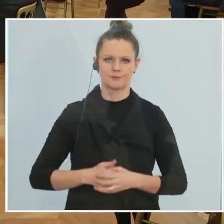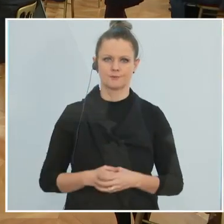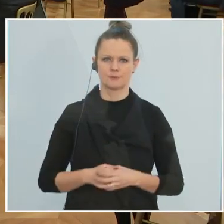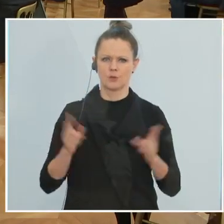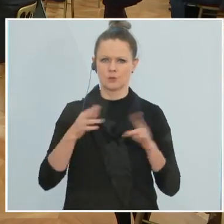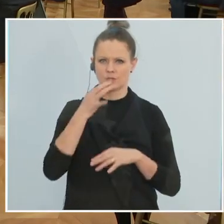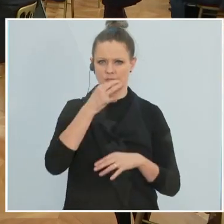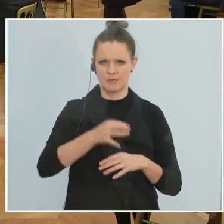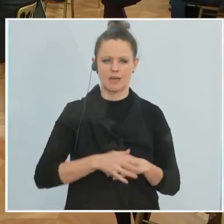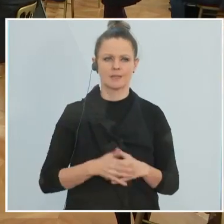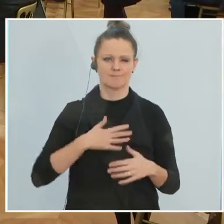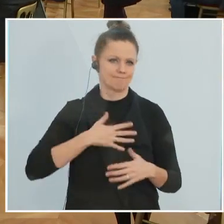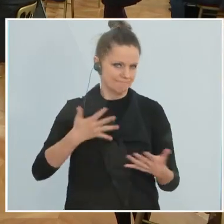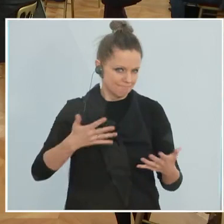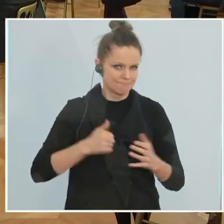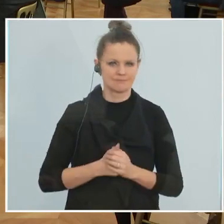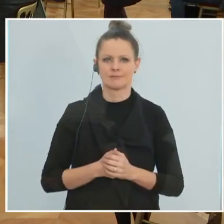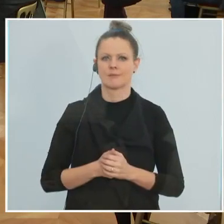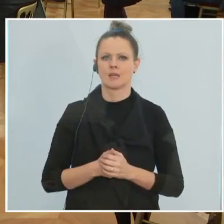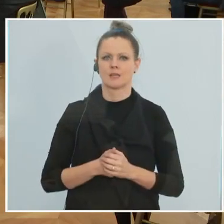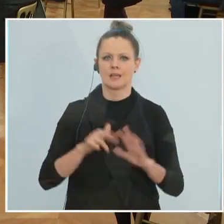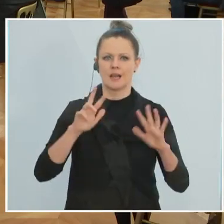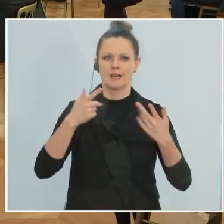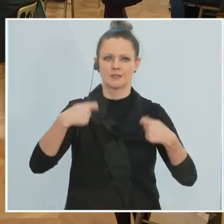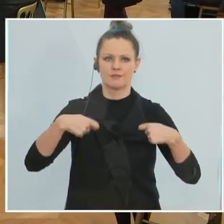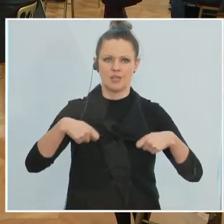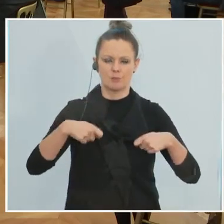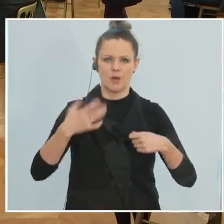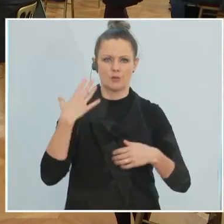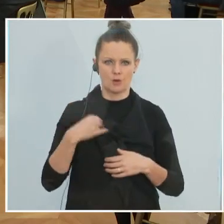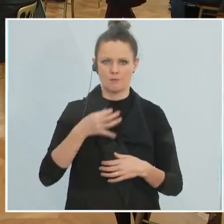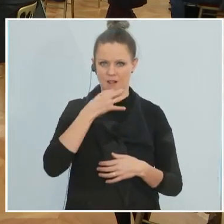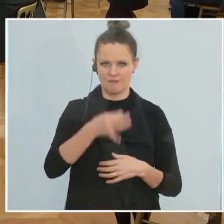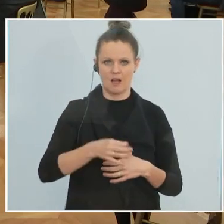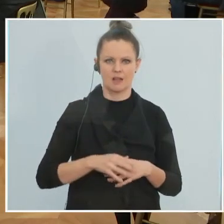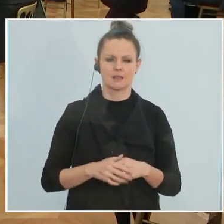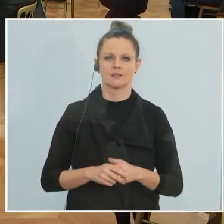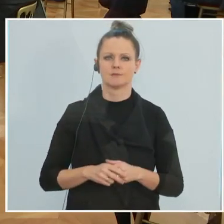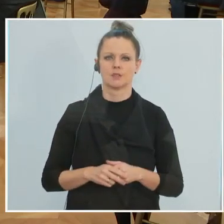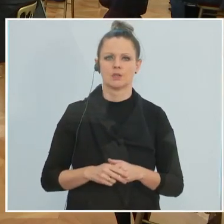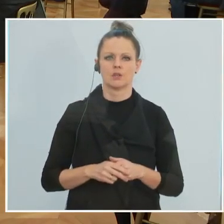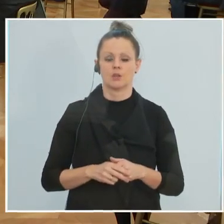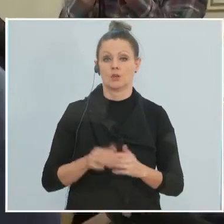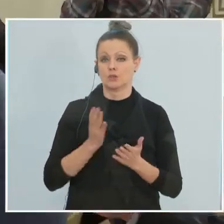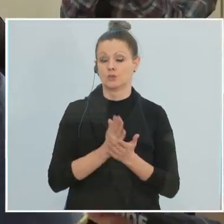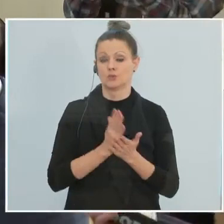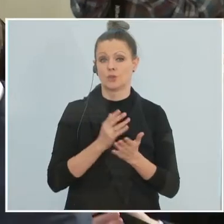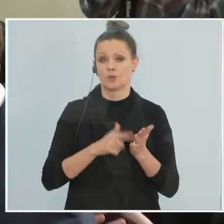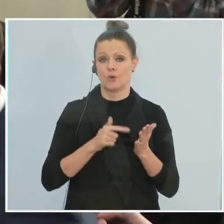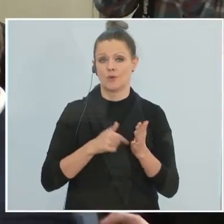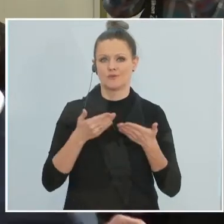Kurze Fragen. Nichtsdestotrotz, was den 8. Februar anbelangt. Es sind ja schon öfters Öffnungsschritte